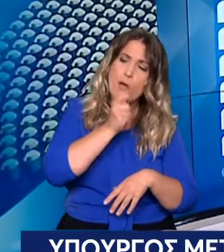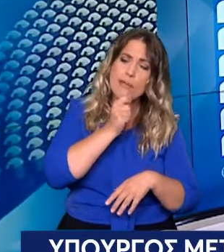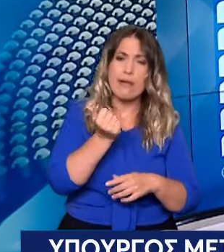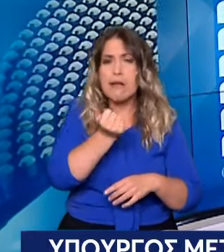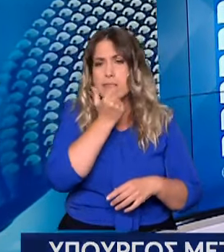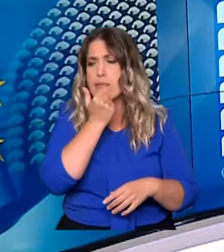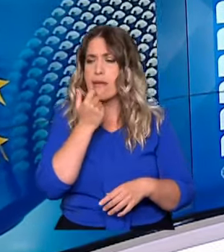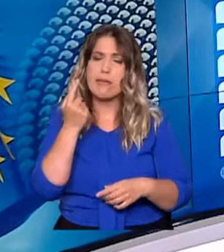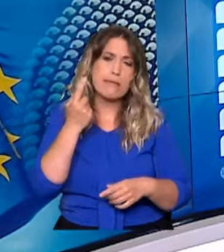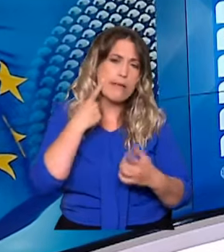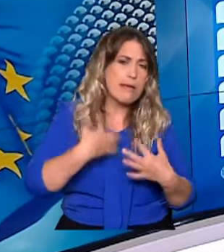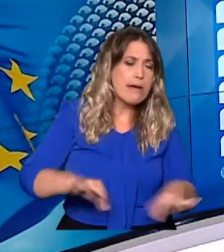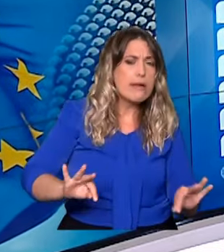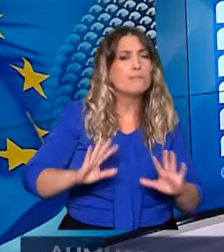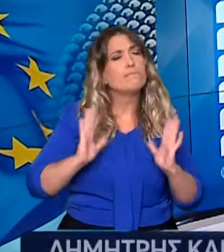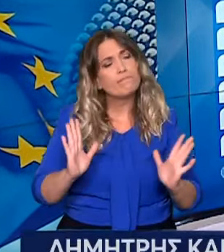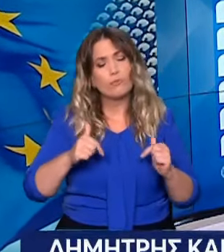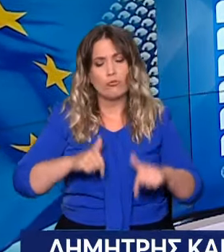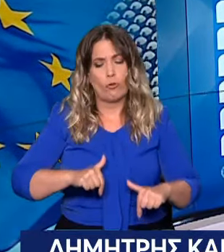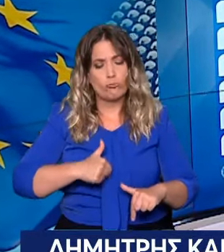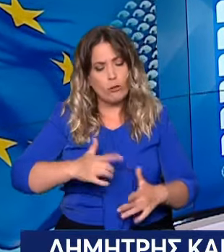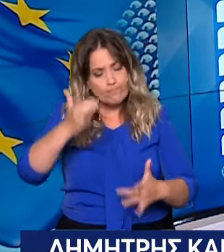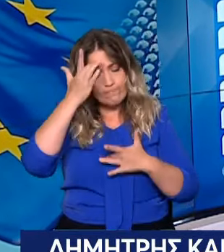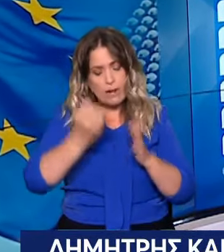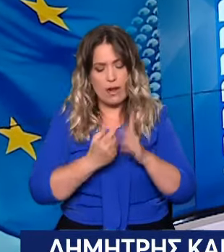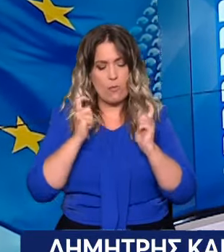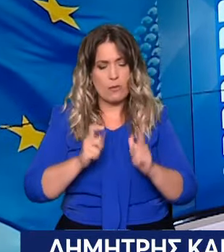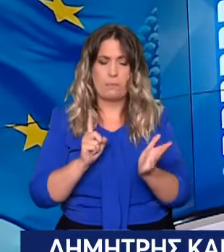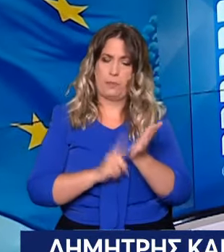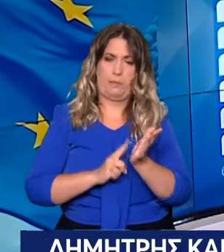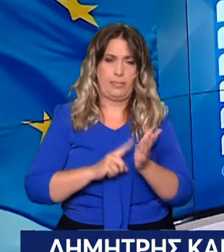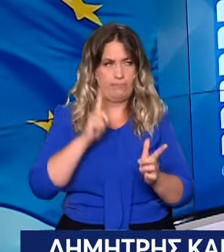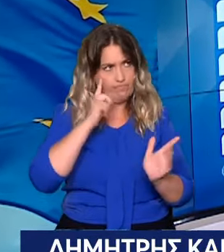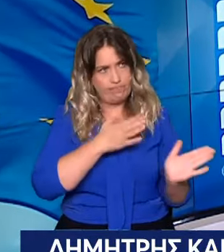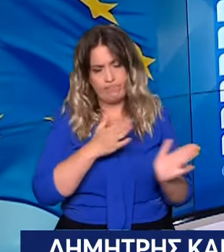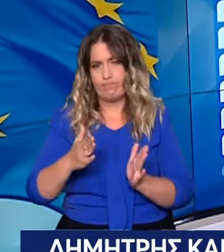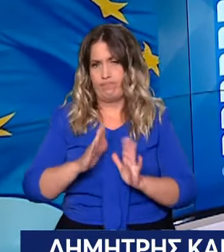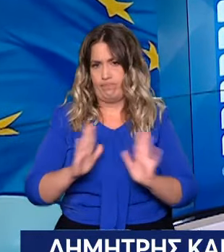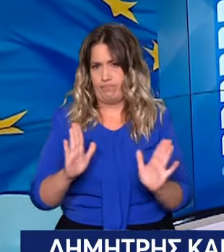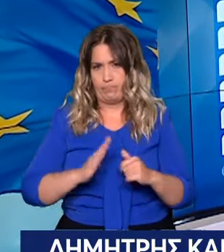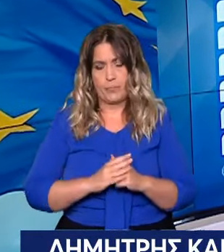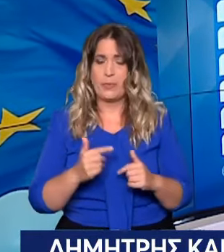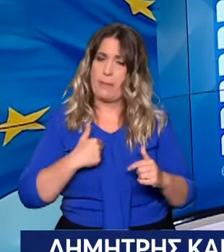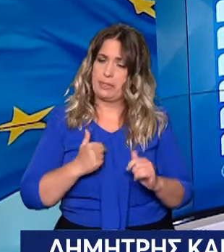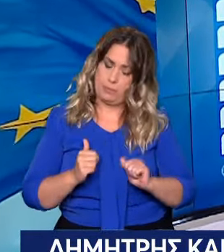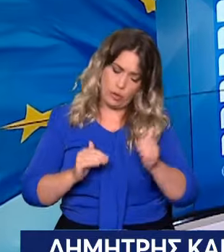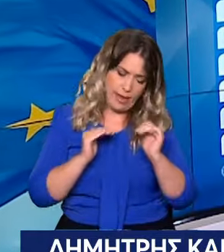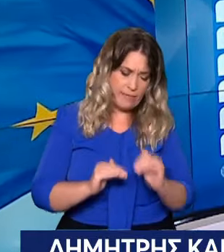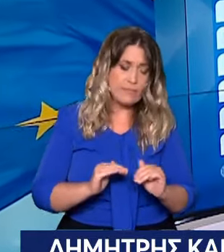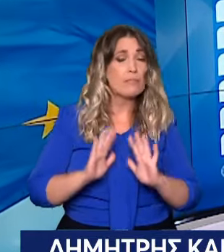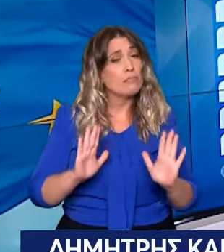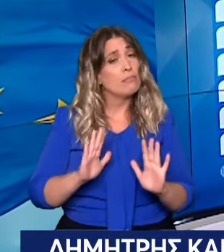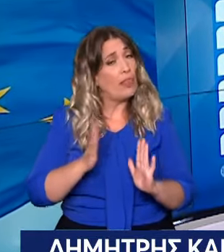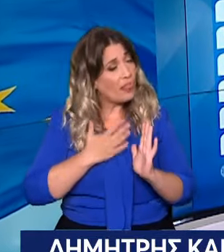ελλημάτων και όλων αυτών που πρέπει τώρα να διορθώσουμε. Το καλό είναι ότι δεν πήγαν σ' άλλα κόμματα. Και επιτρέψτε μου να πω ότι ο ελληνικός